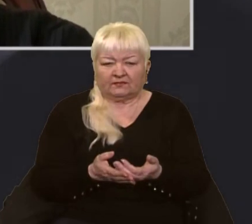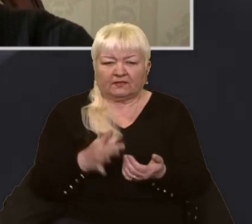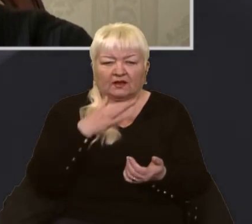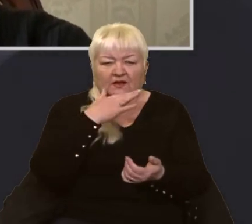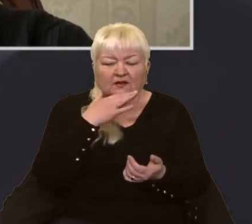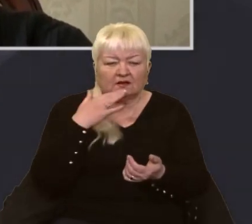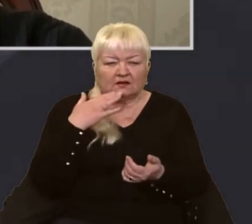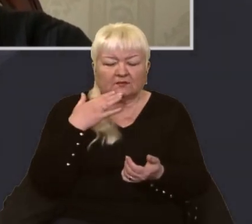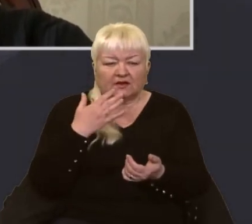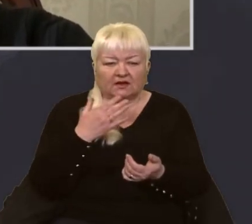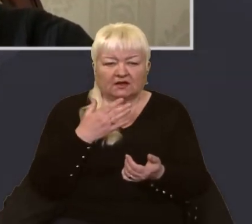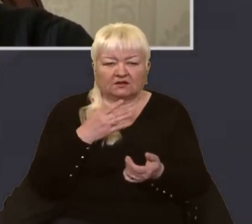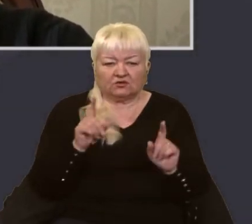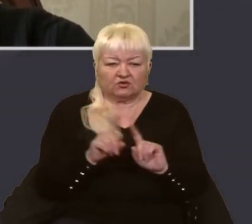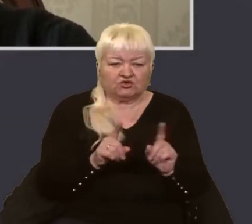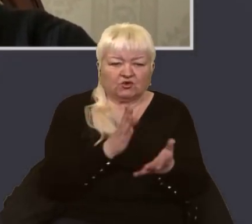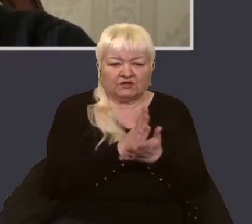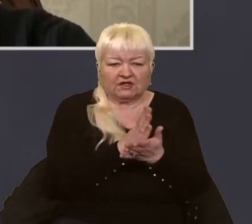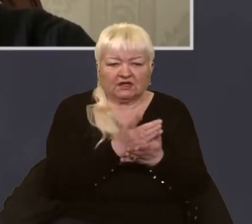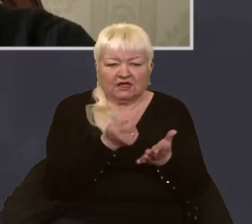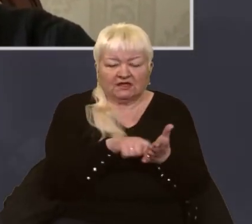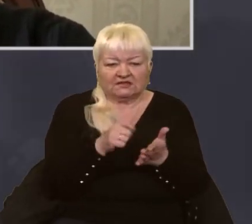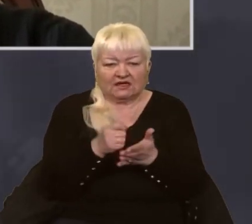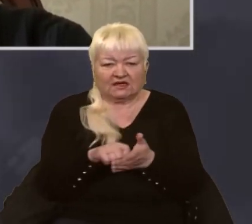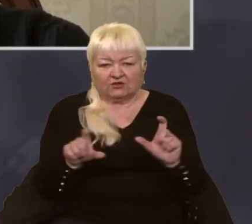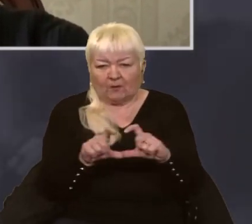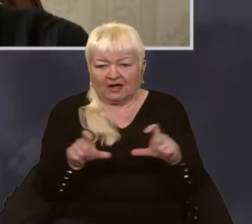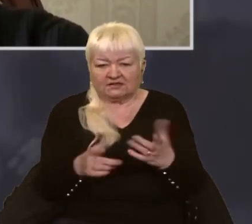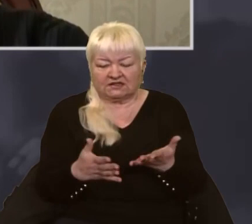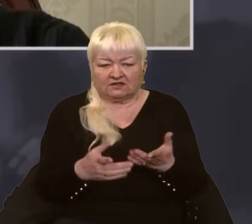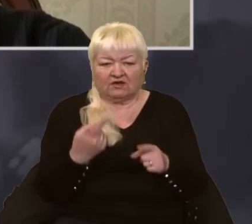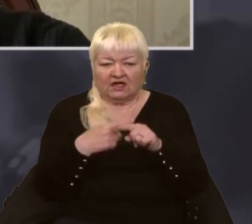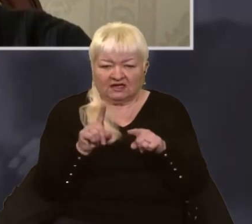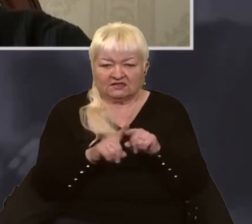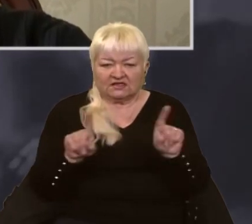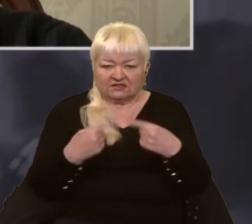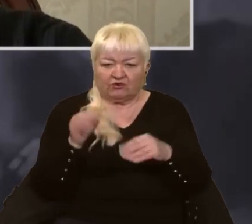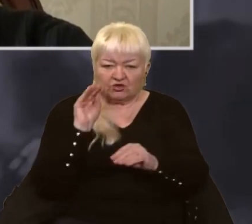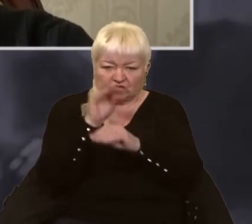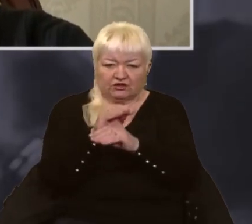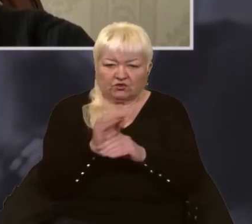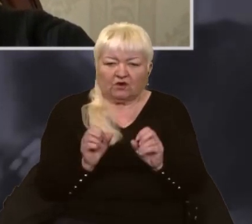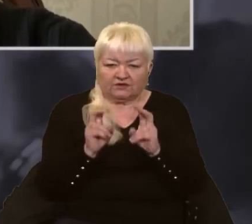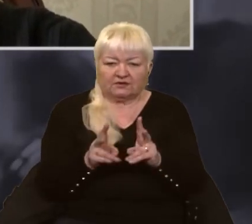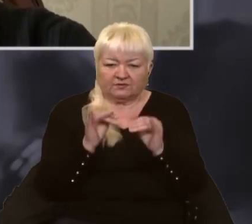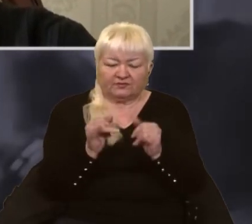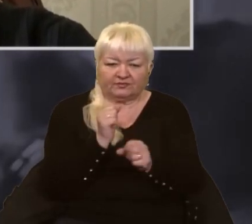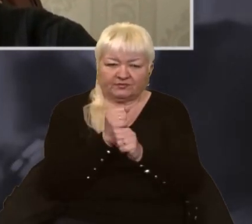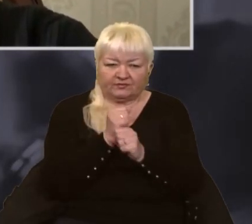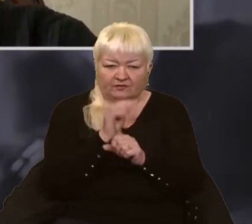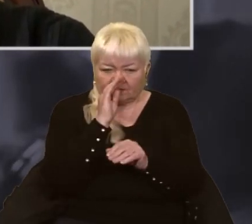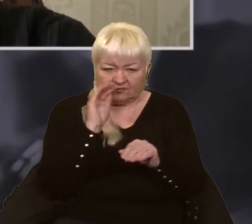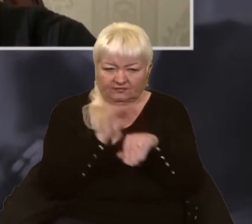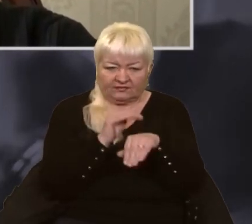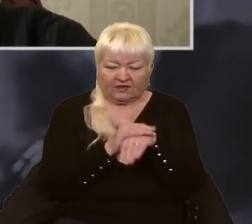закрито. Як вважаєте, це створює додаткову небезпеку саме для роботи по викриттю